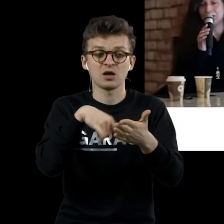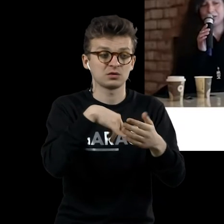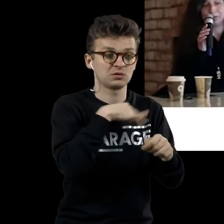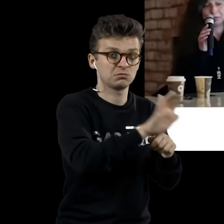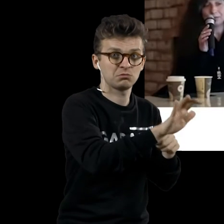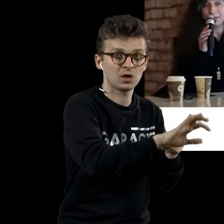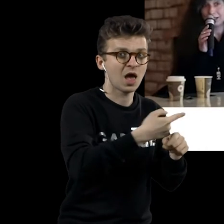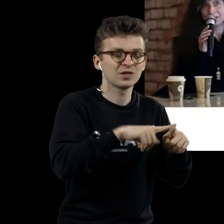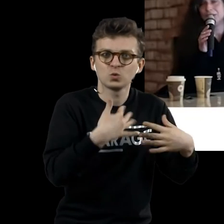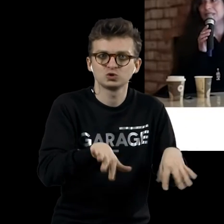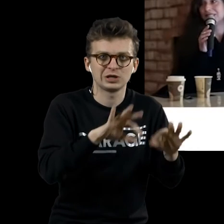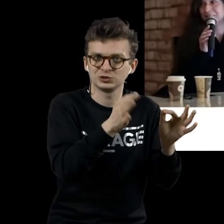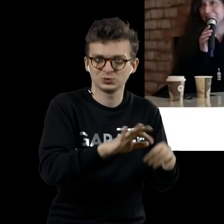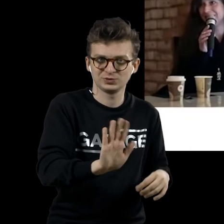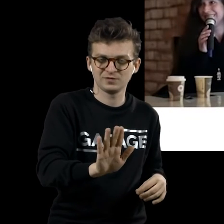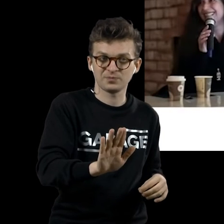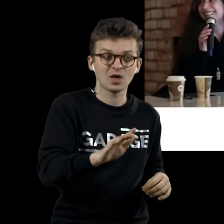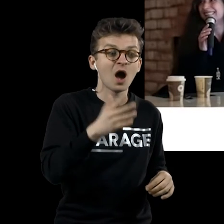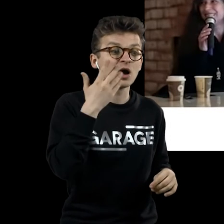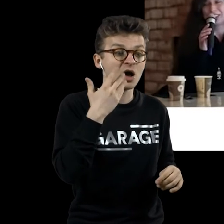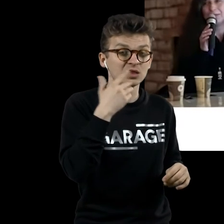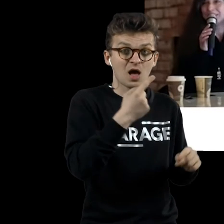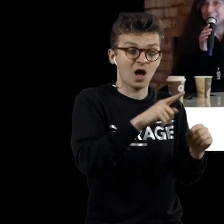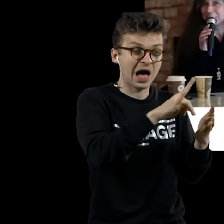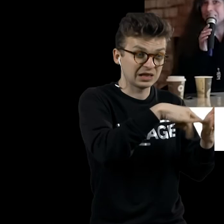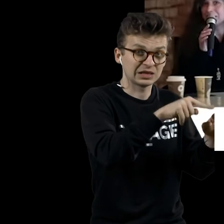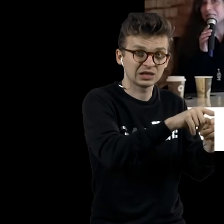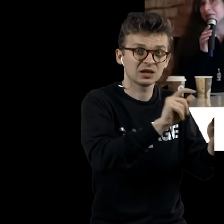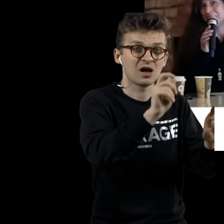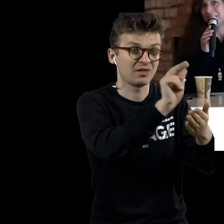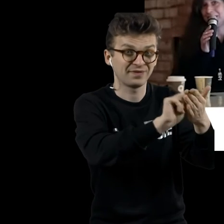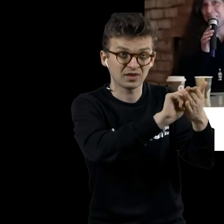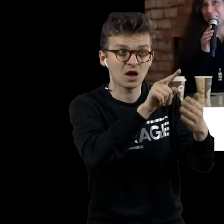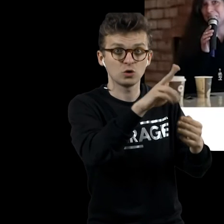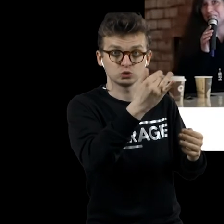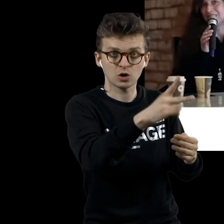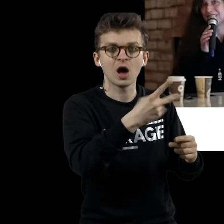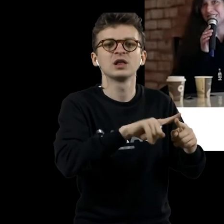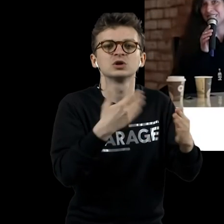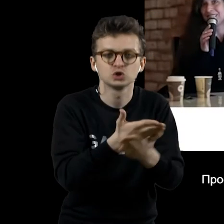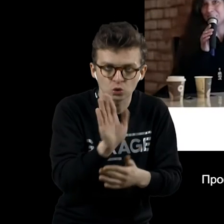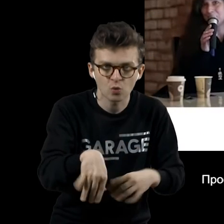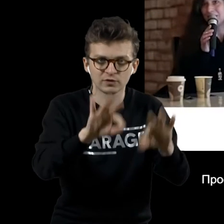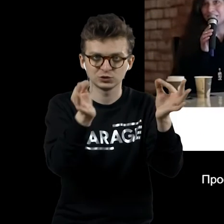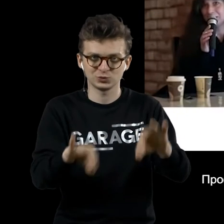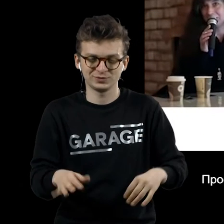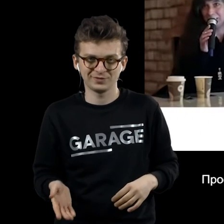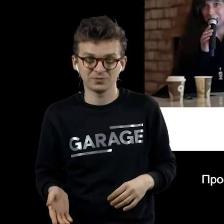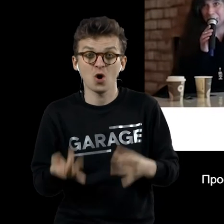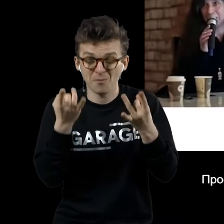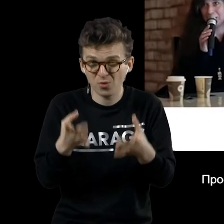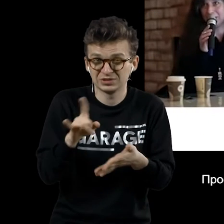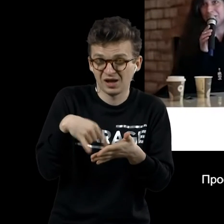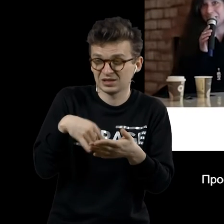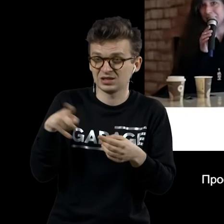открытка вандализирована Дюшаном, это становится опять произведением искусства. Просто открытка